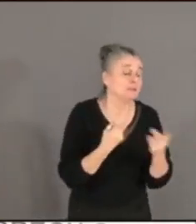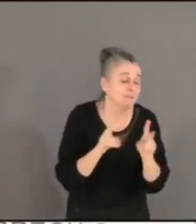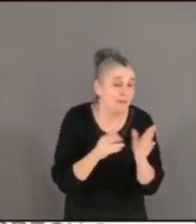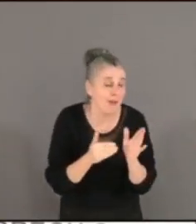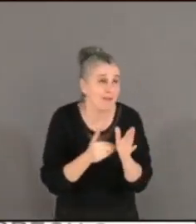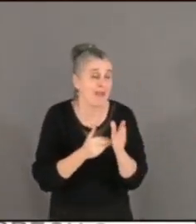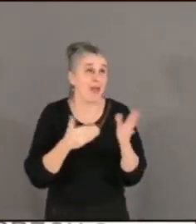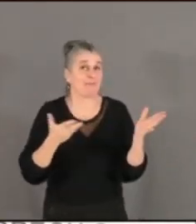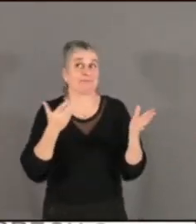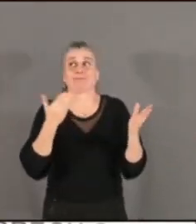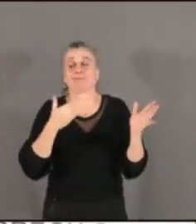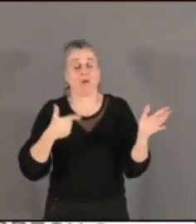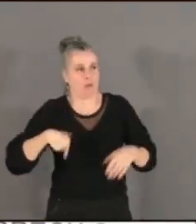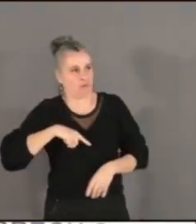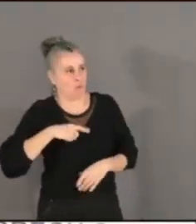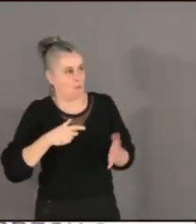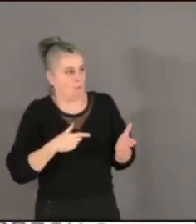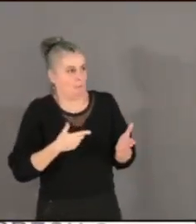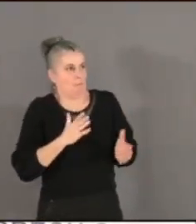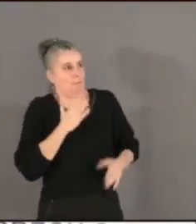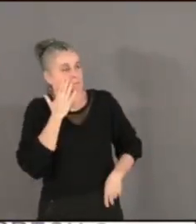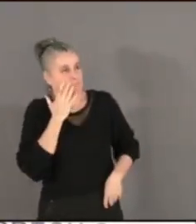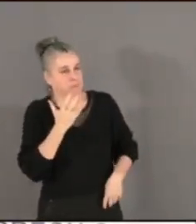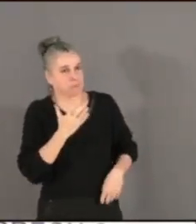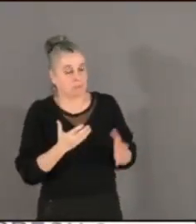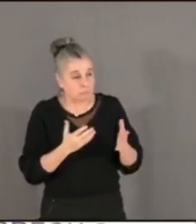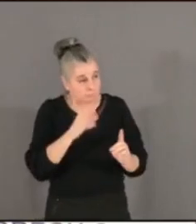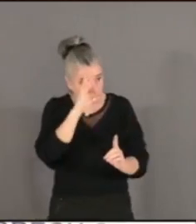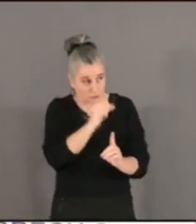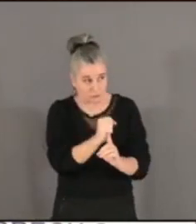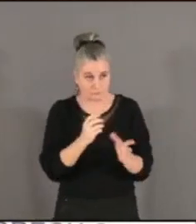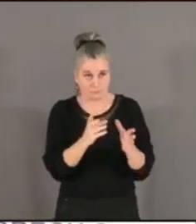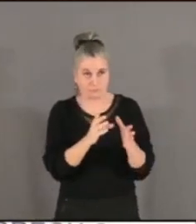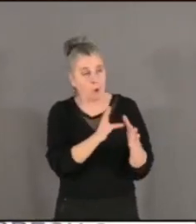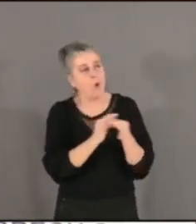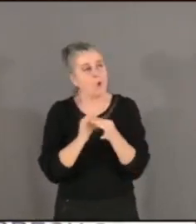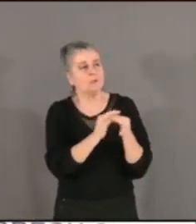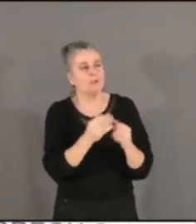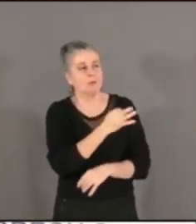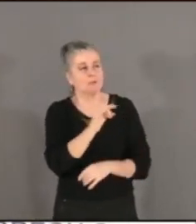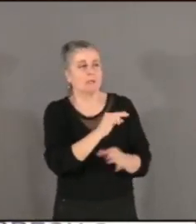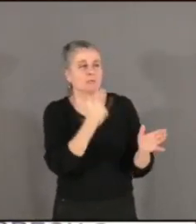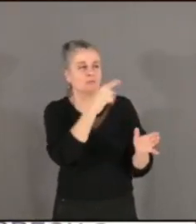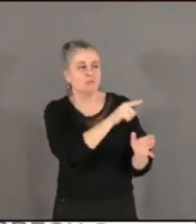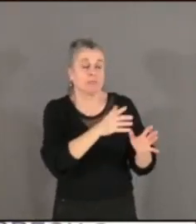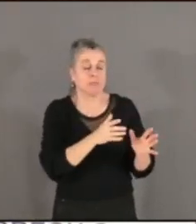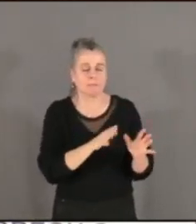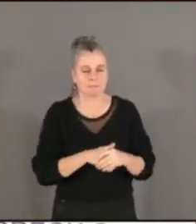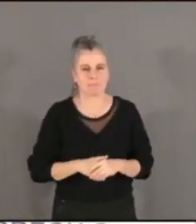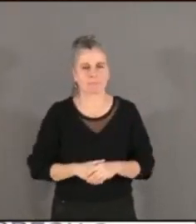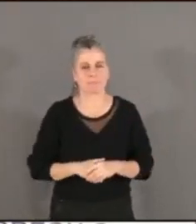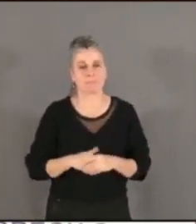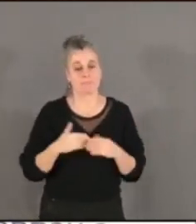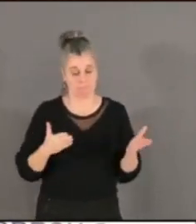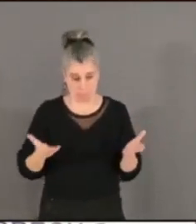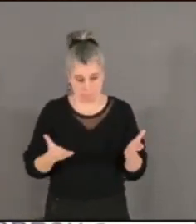'extravagant. Ça reste pour nous une évidence et un objectif. En 2023, la majorité prévoit d'emprunter 82